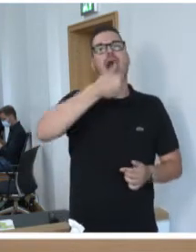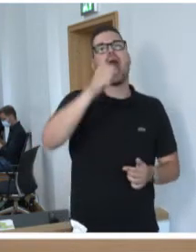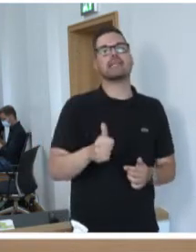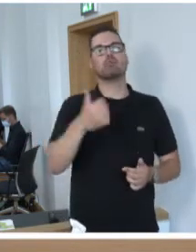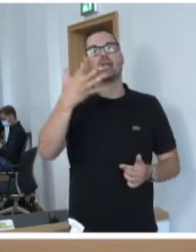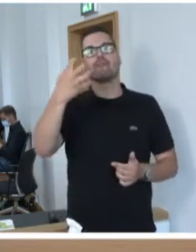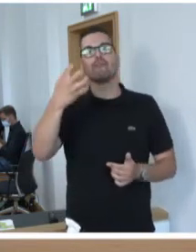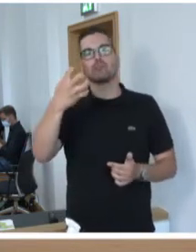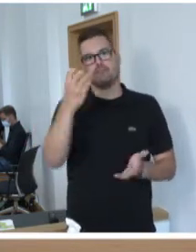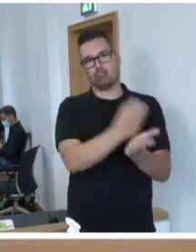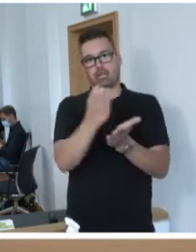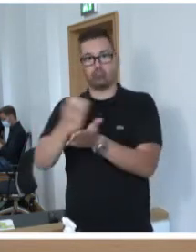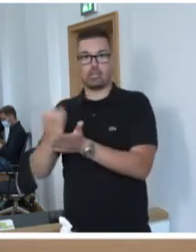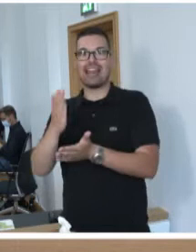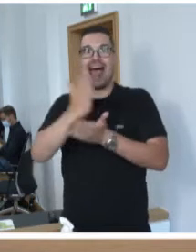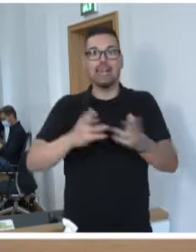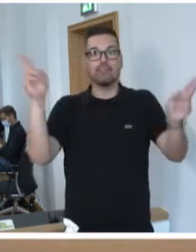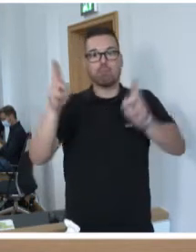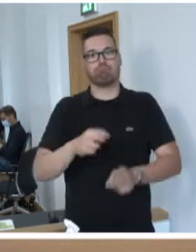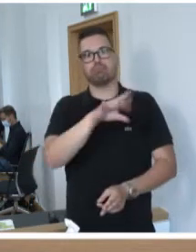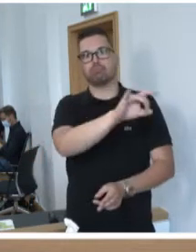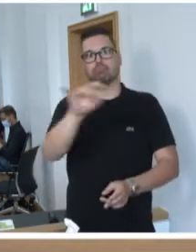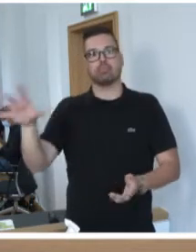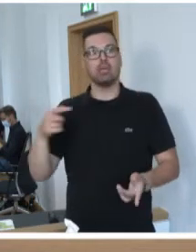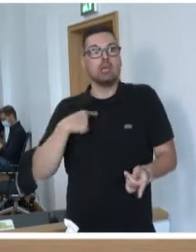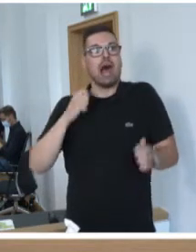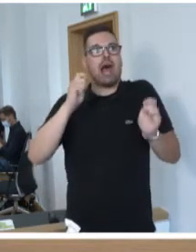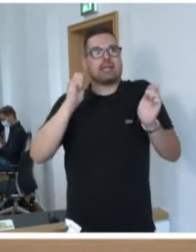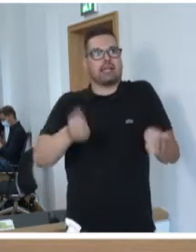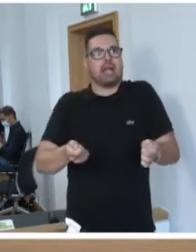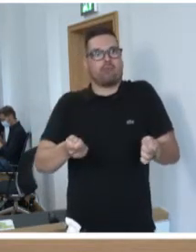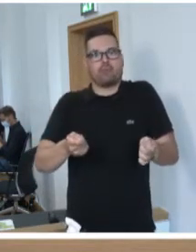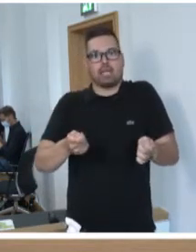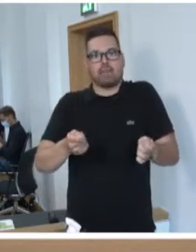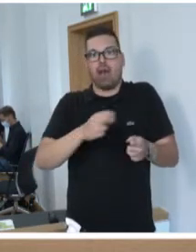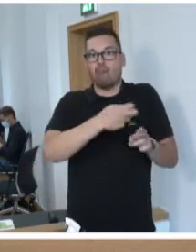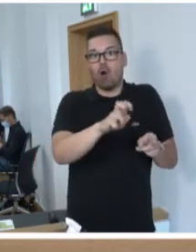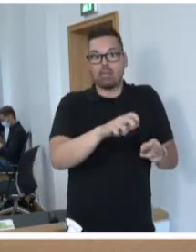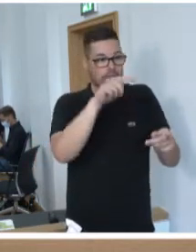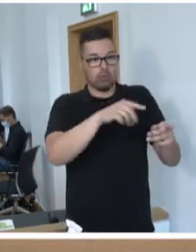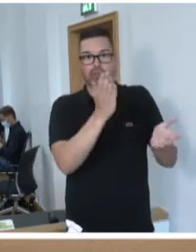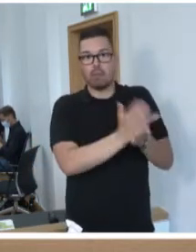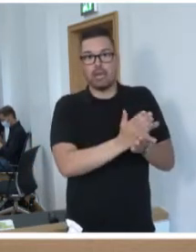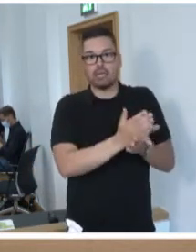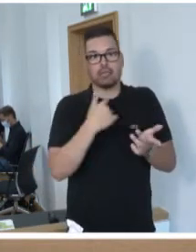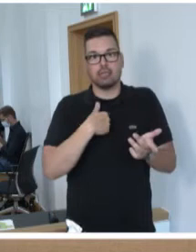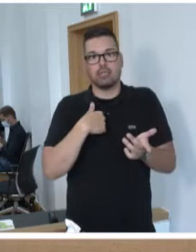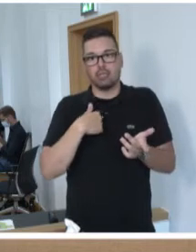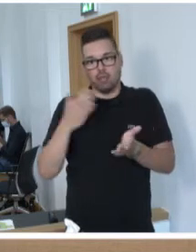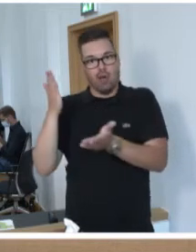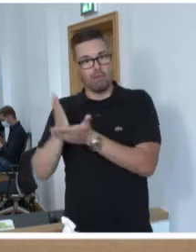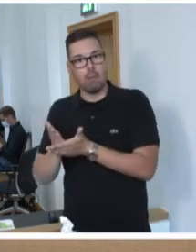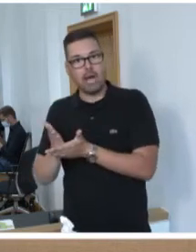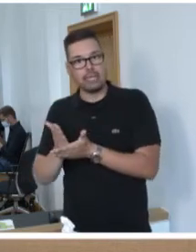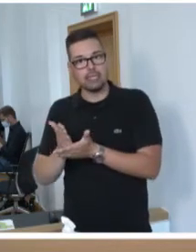Unser einziger Auftraggeber ist das Fortwerk. Wenn dort die Lichter ausgehen, dann ist bei uns zwingend auch